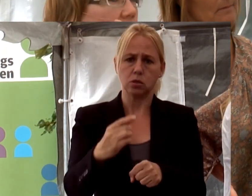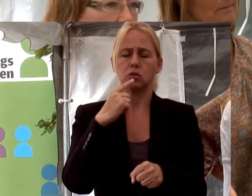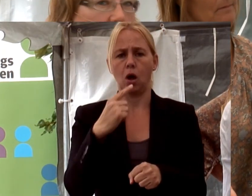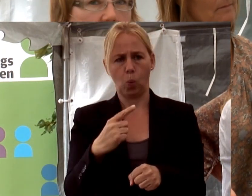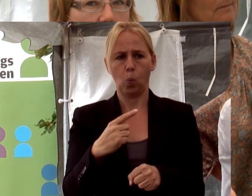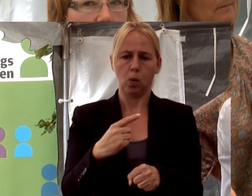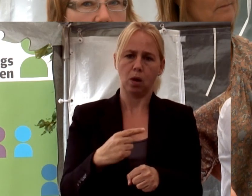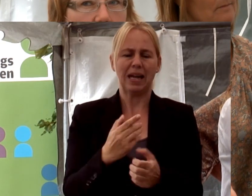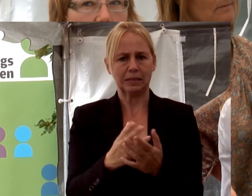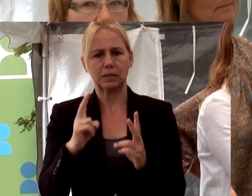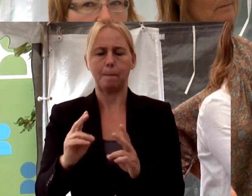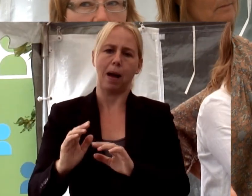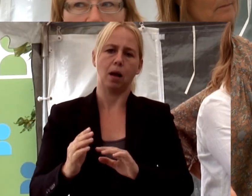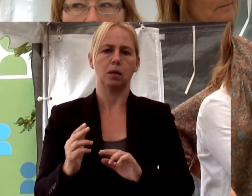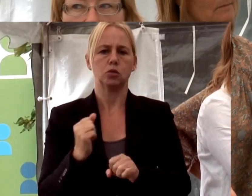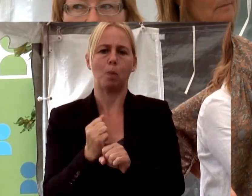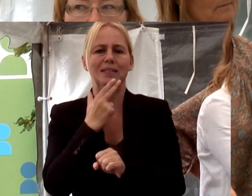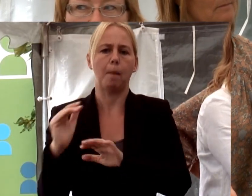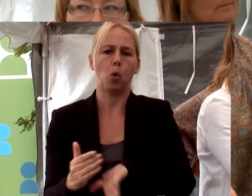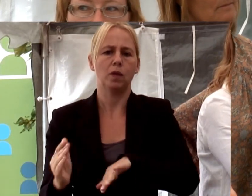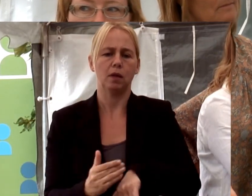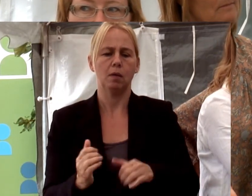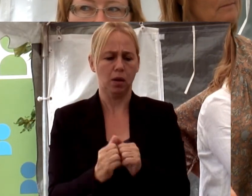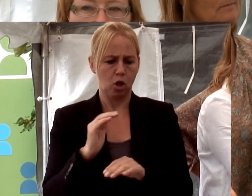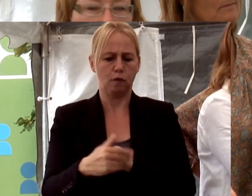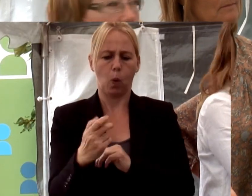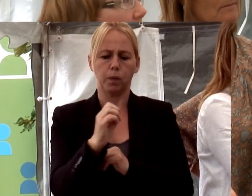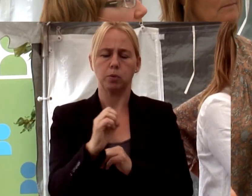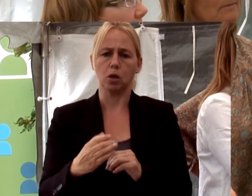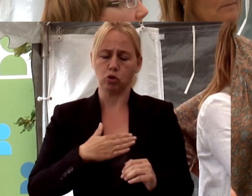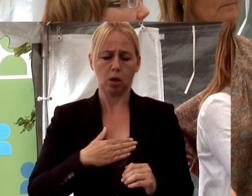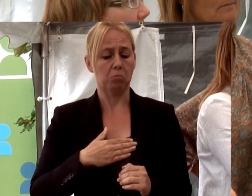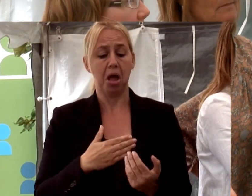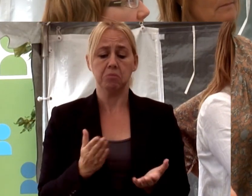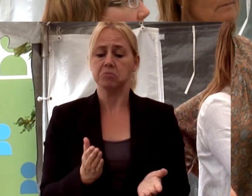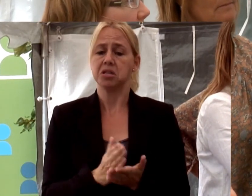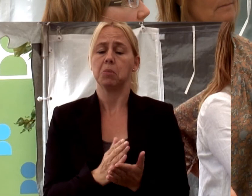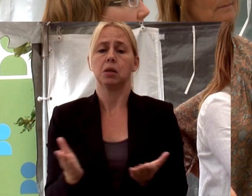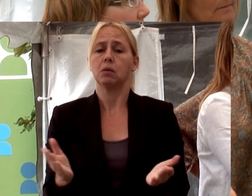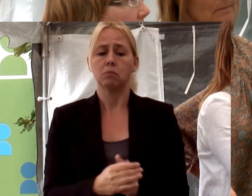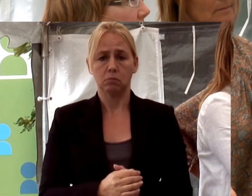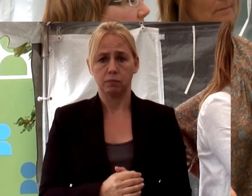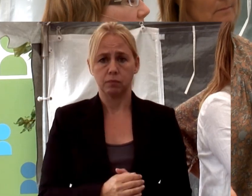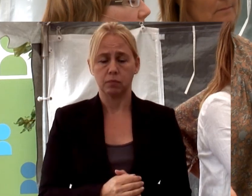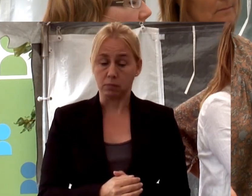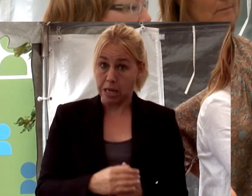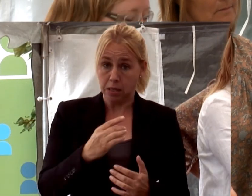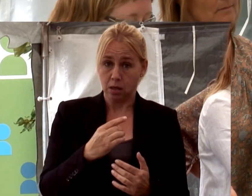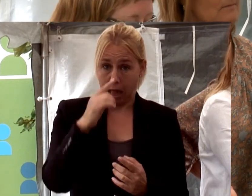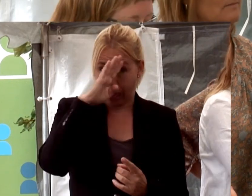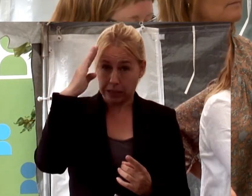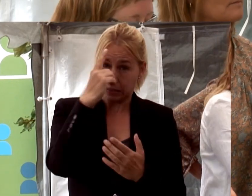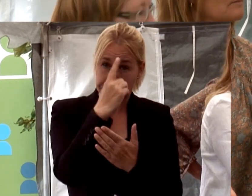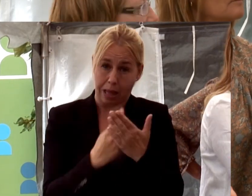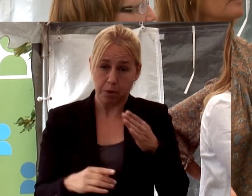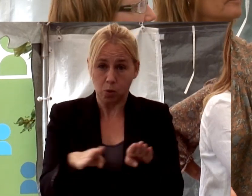som tyckte att de var mindre produktiva. Alltså över 80 procent som tyckte att, nej det är faktiskt inte så. Är de sämre utbildade?